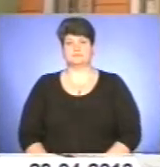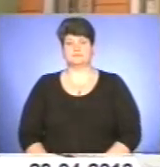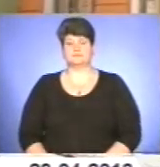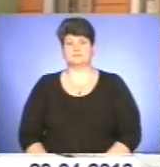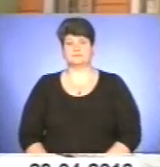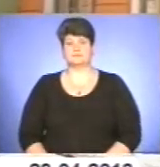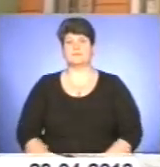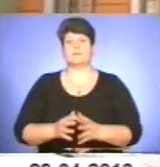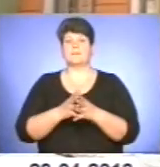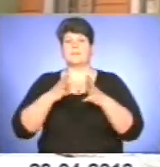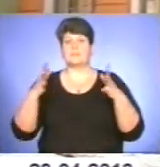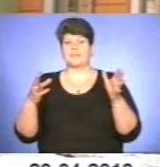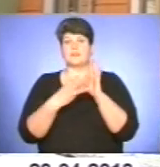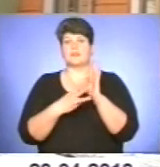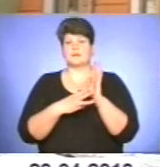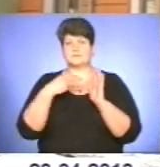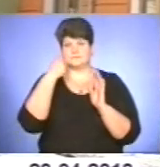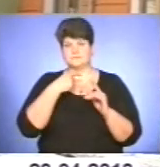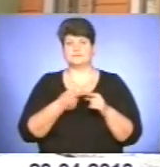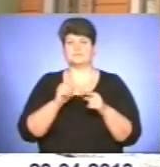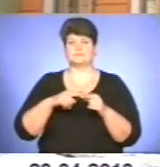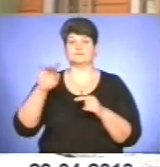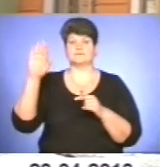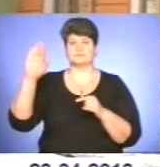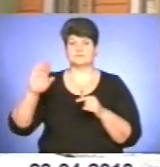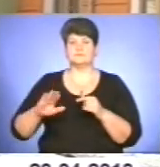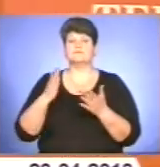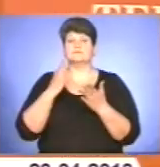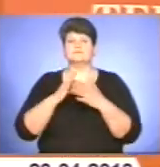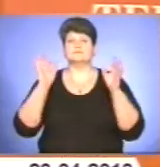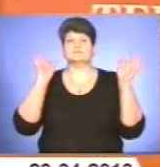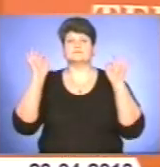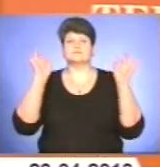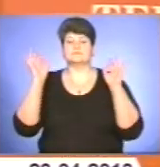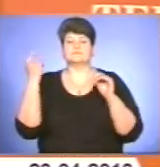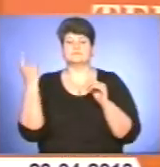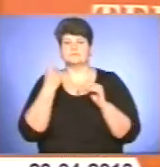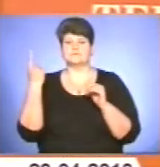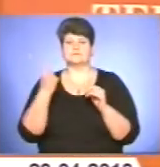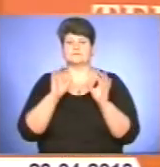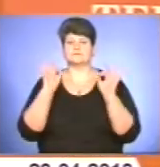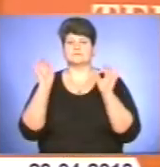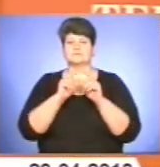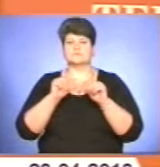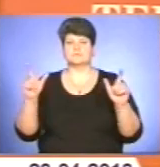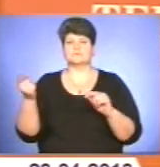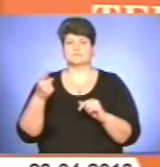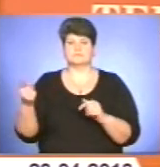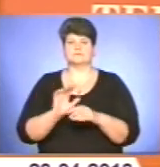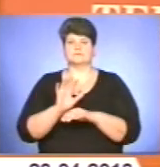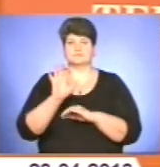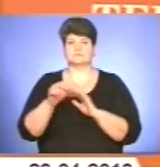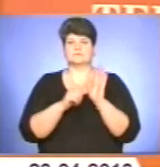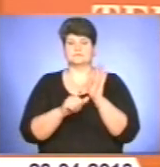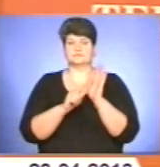Більше 80 років у цих стінах лунає музика. За цей час перша музична школа Тернополя випустила освіт біля 6